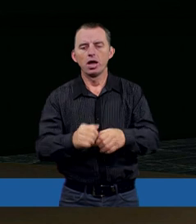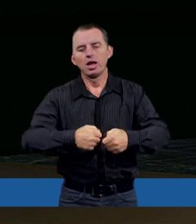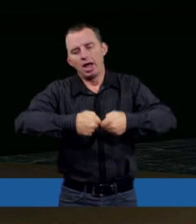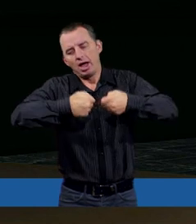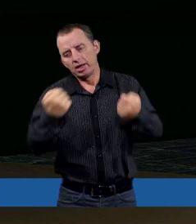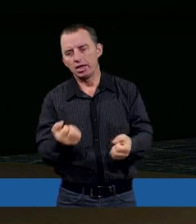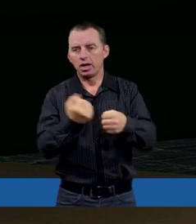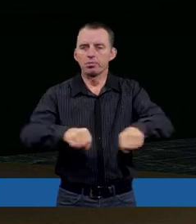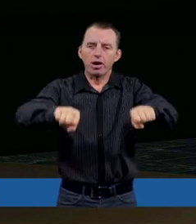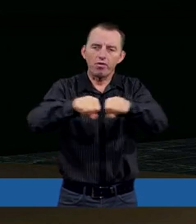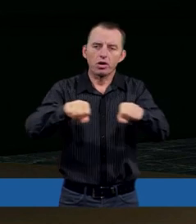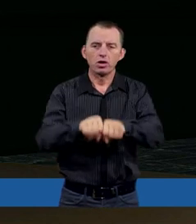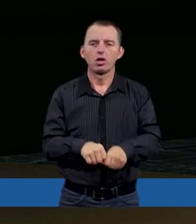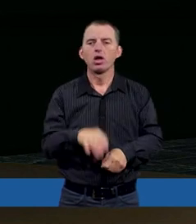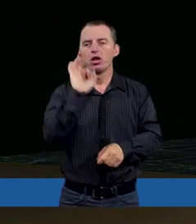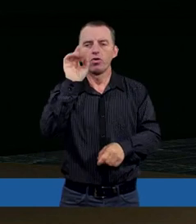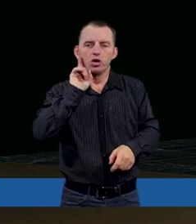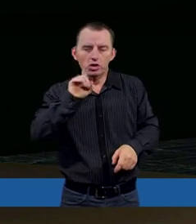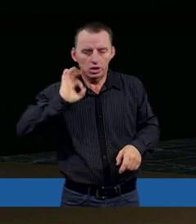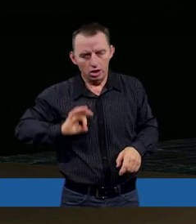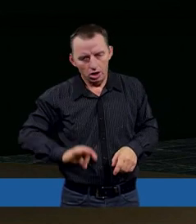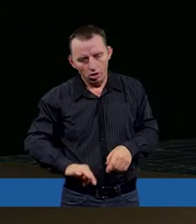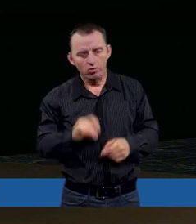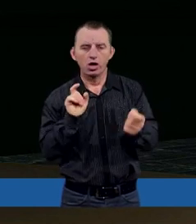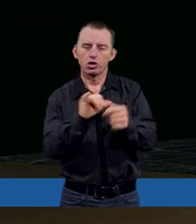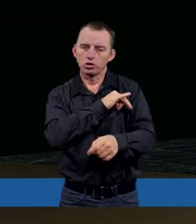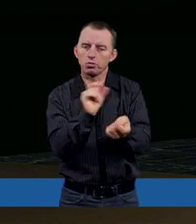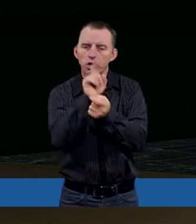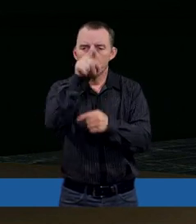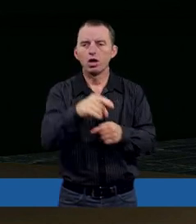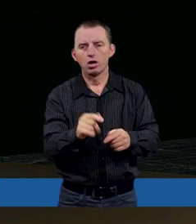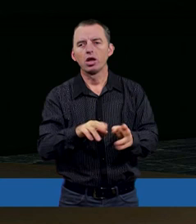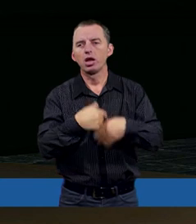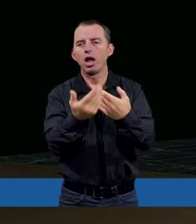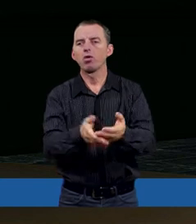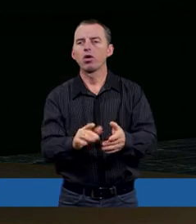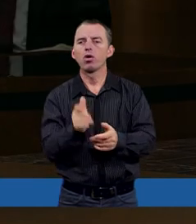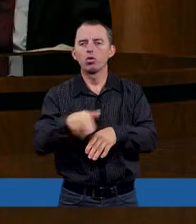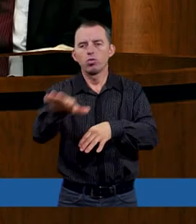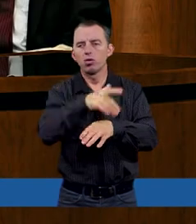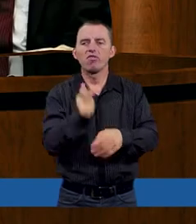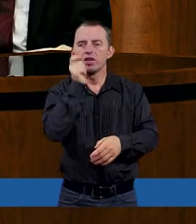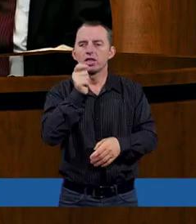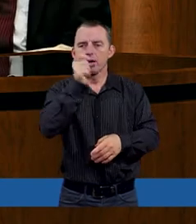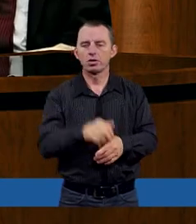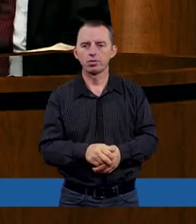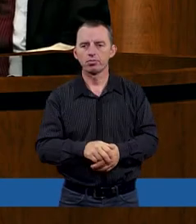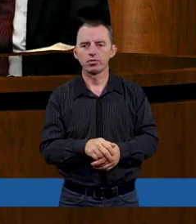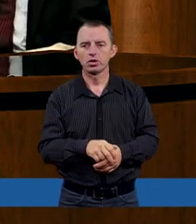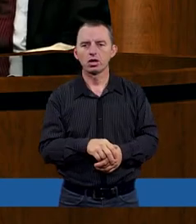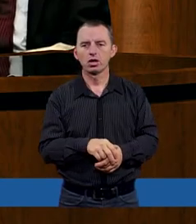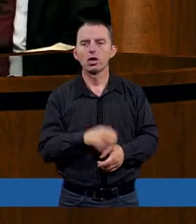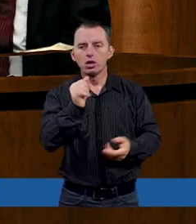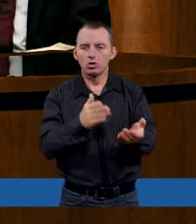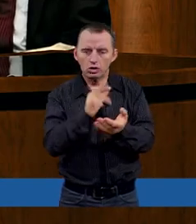sprawiedliwość? Gdy twoi synowie zgrzeszyli przeciwko niemu, wydał ich na łup ich występku. No więc